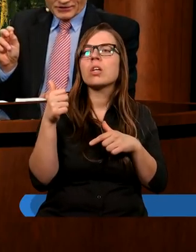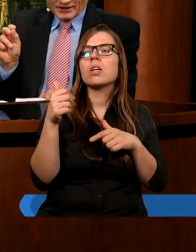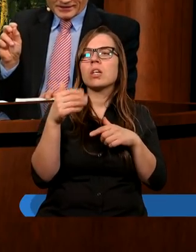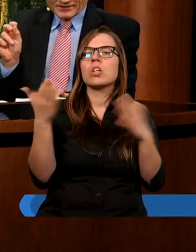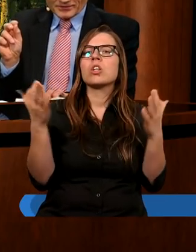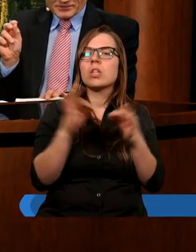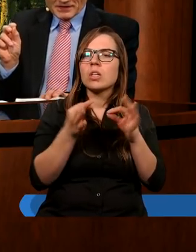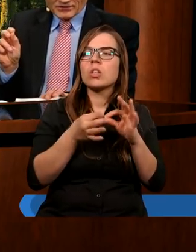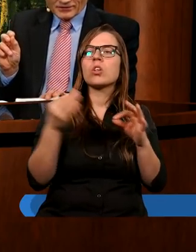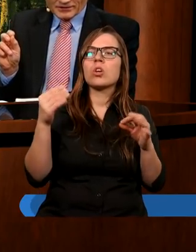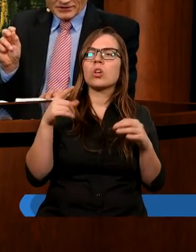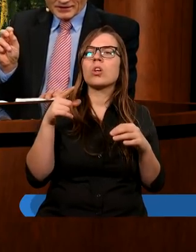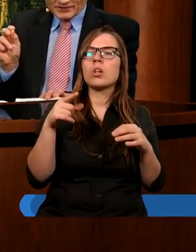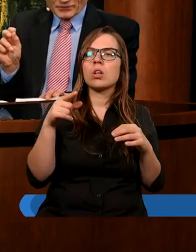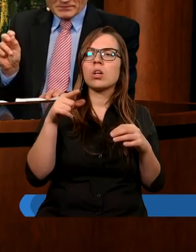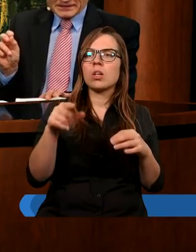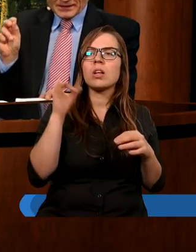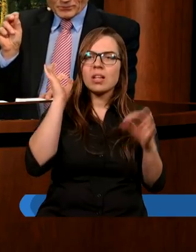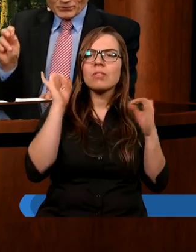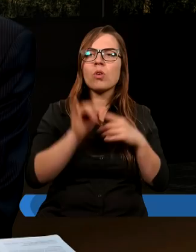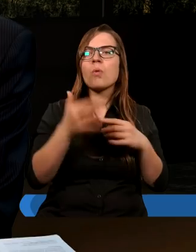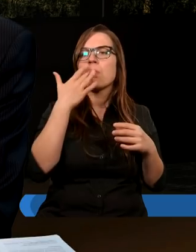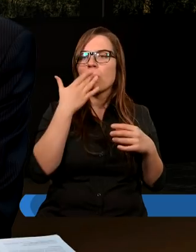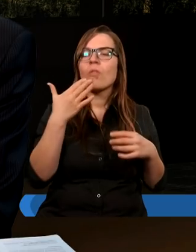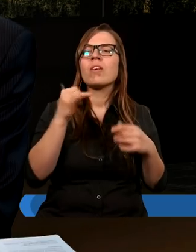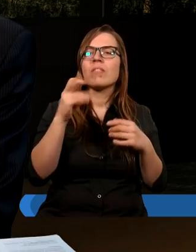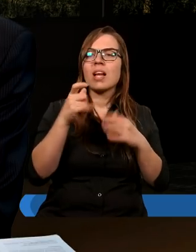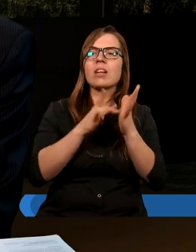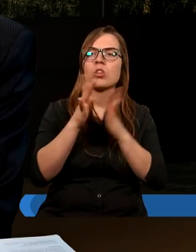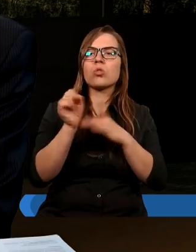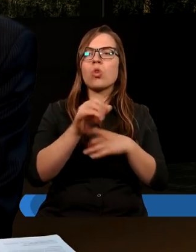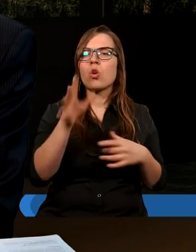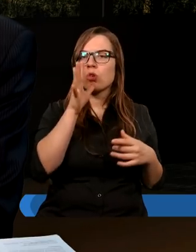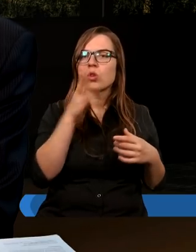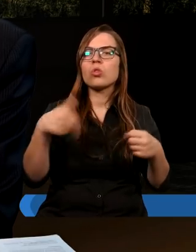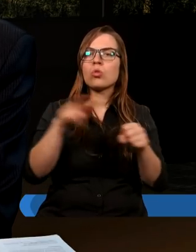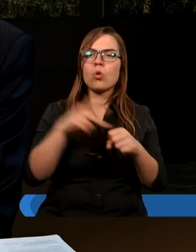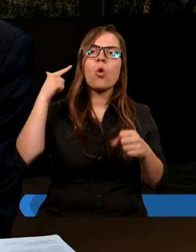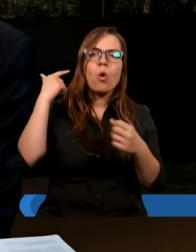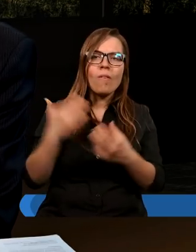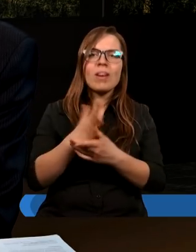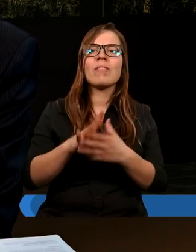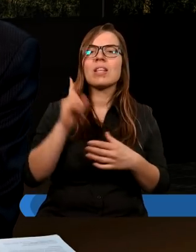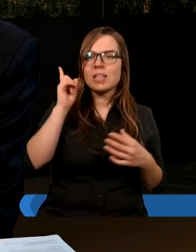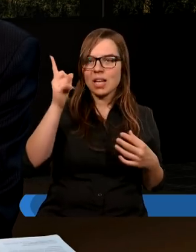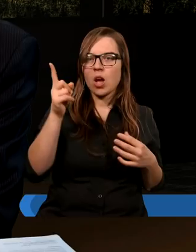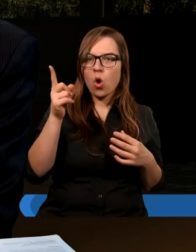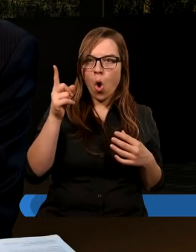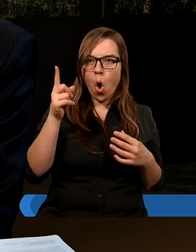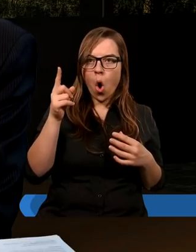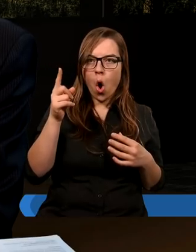gdzie jest informacja. Mówił więc Jezus do Żydów, którzy uwierzyli w Niego.